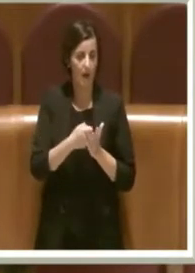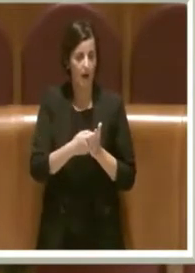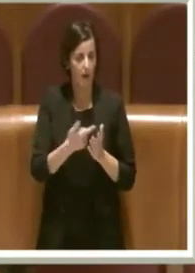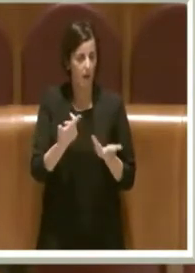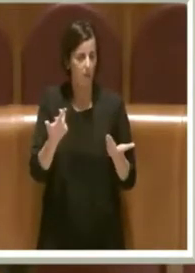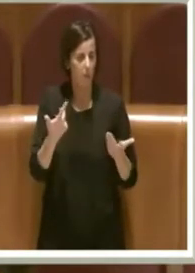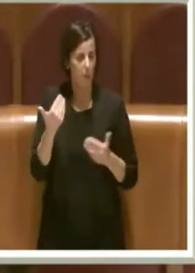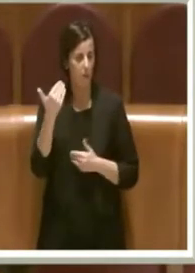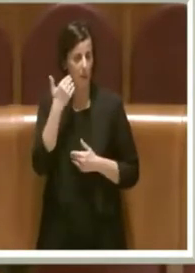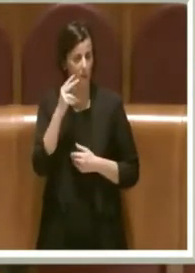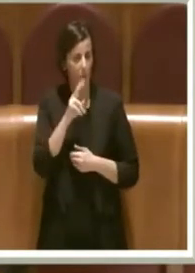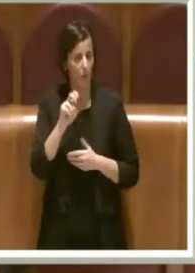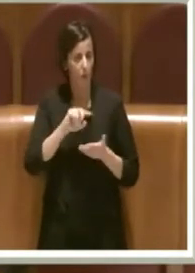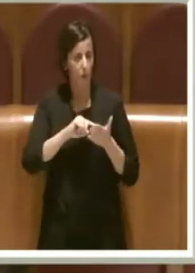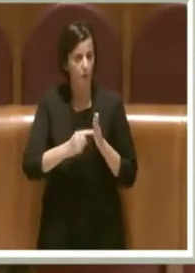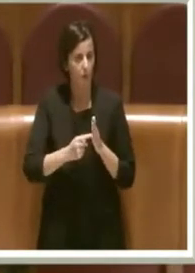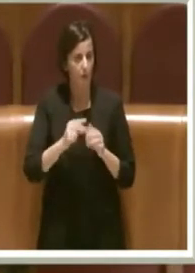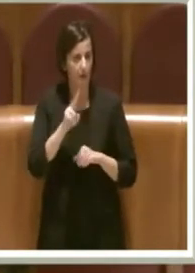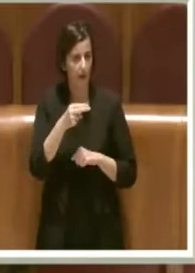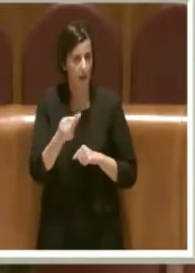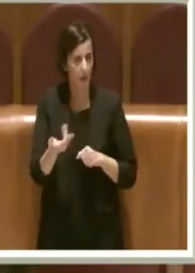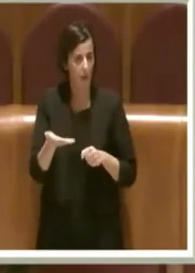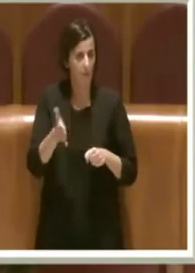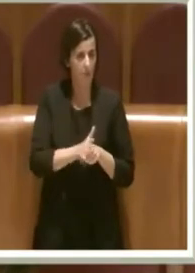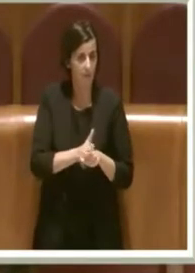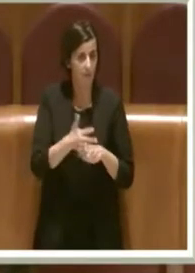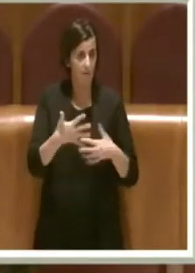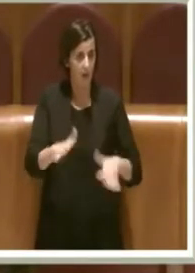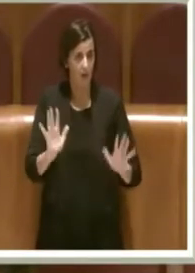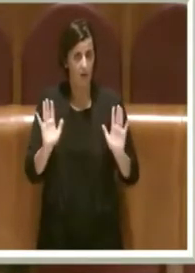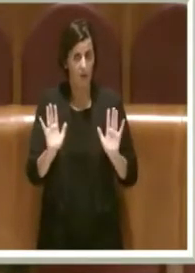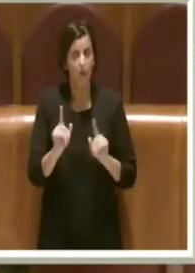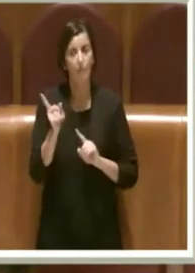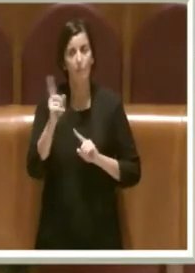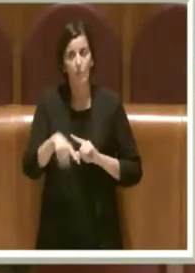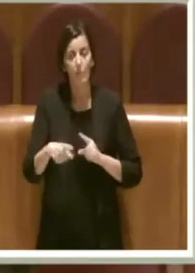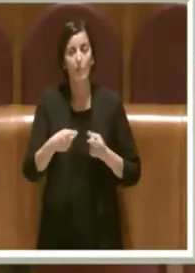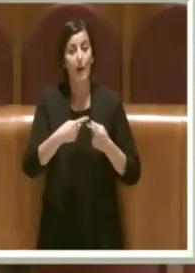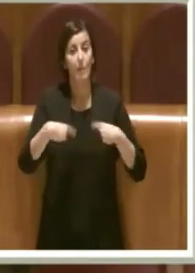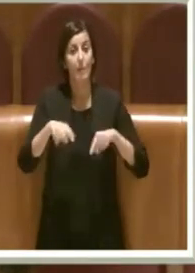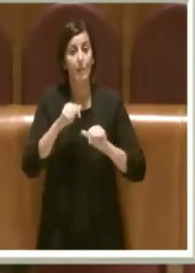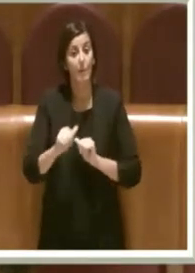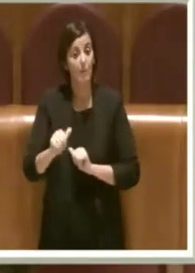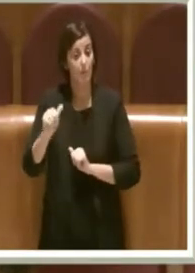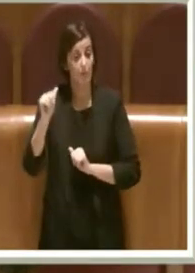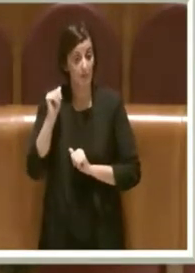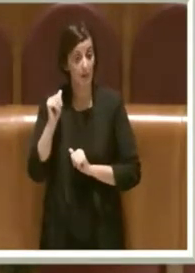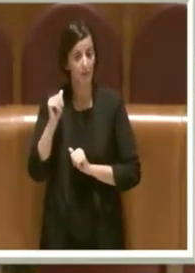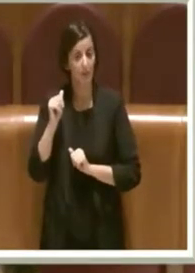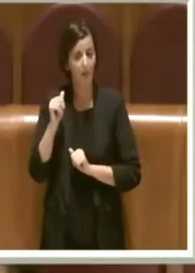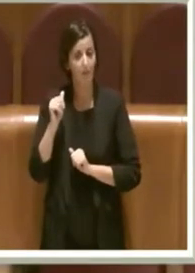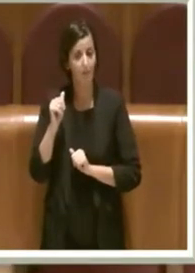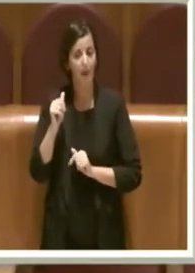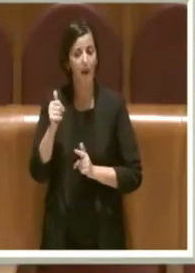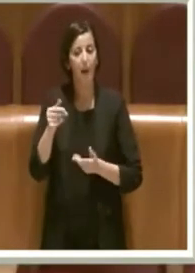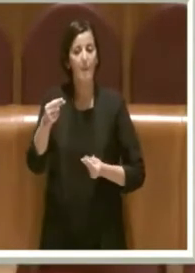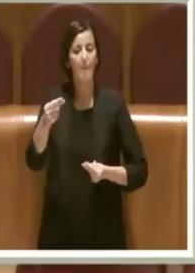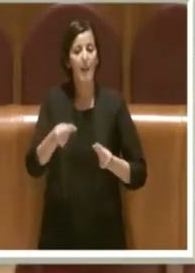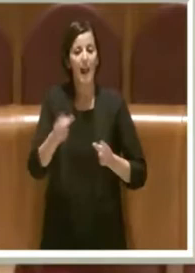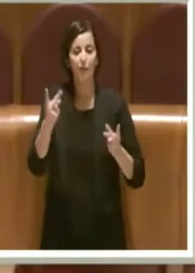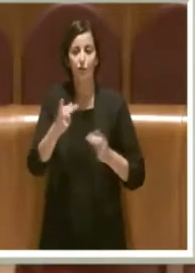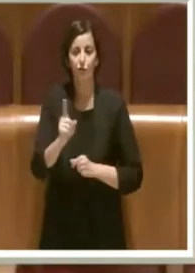di 200 milioni di euro che era stato lasciato. Ma non solo. L'amministrazione precedente non ha più votato bilanci non